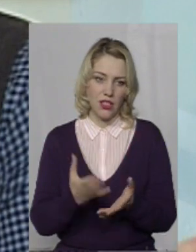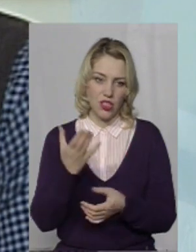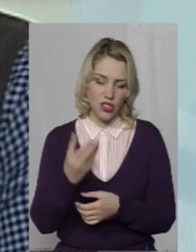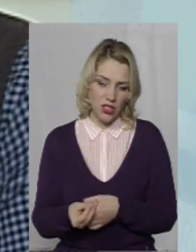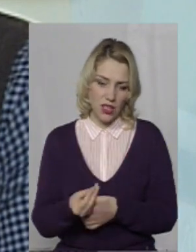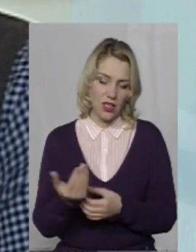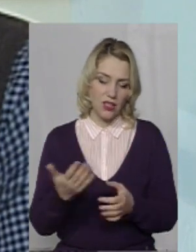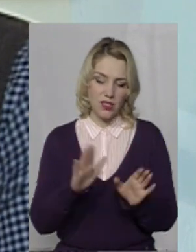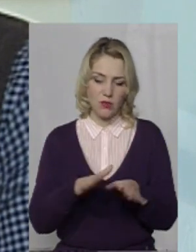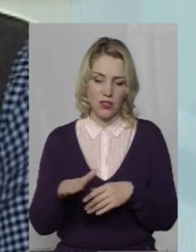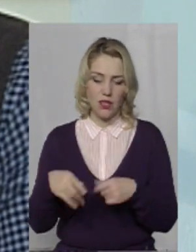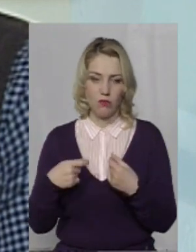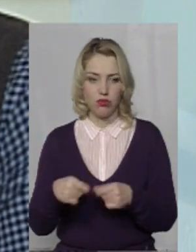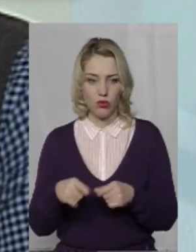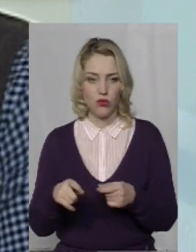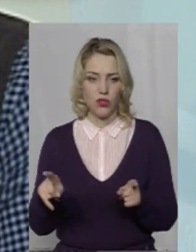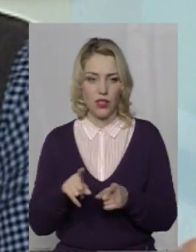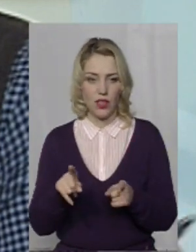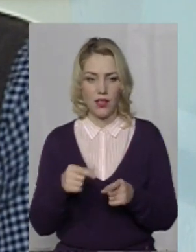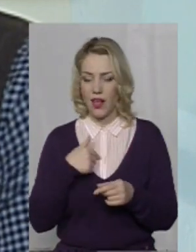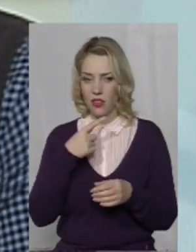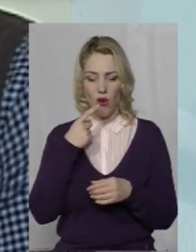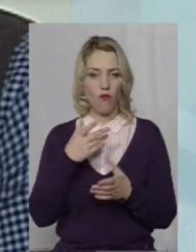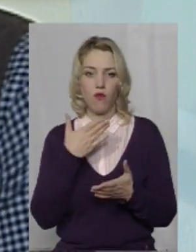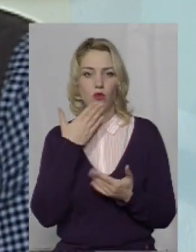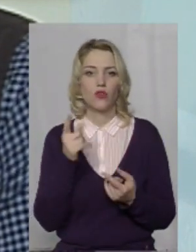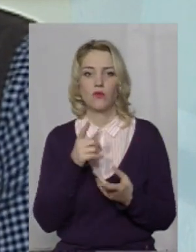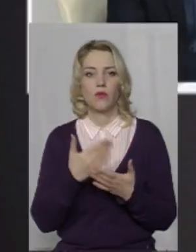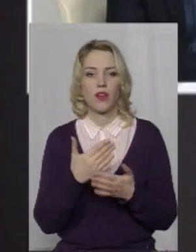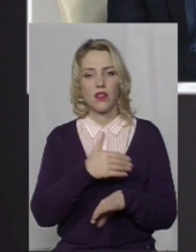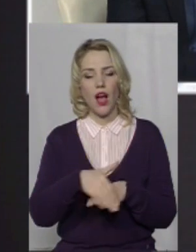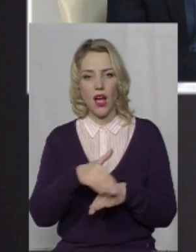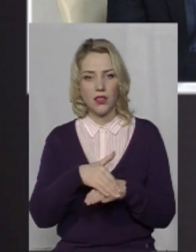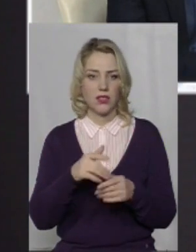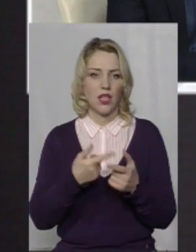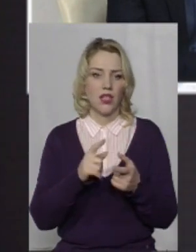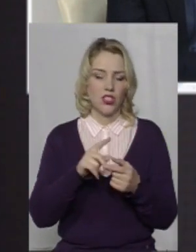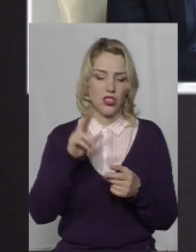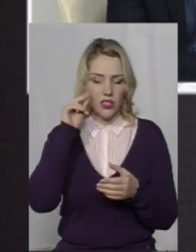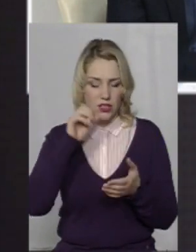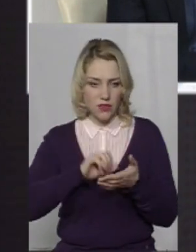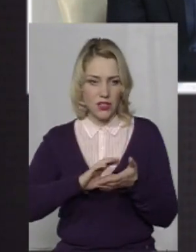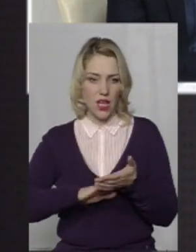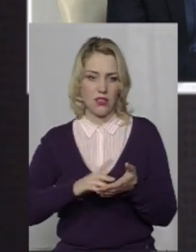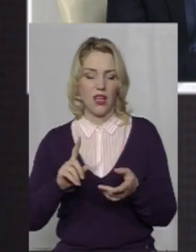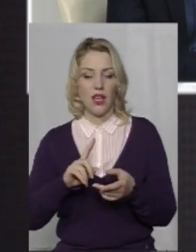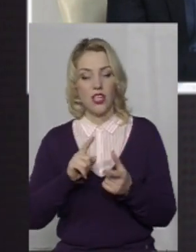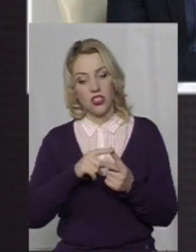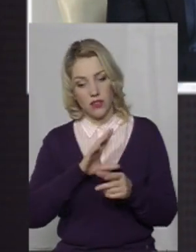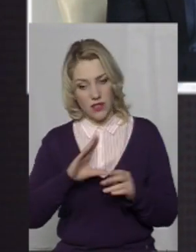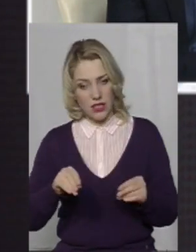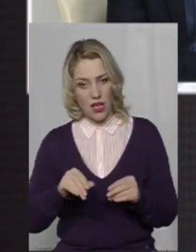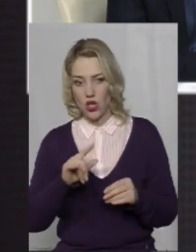ще місця продажу, які зараз, я не говорю, щоб ви там назвали цифри і дані, але чи вже все,